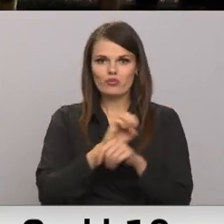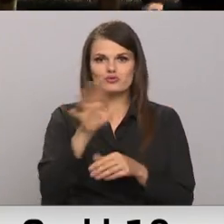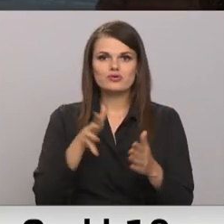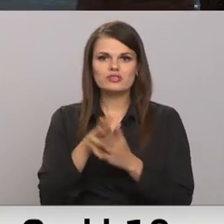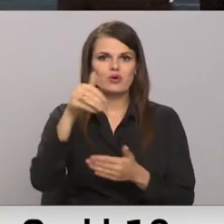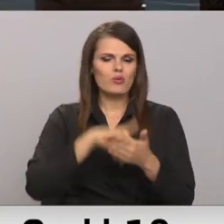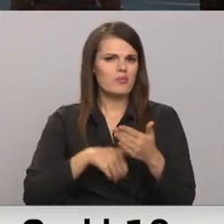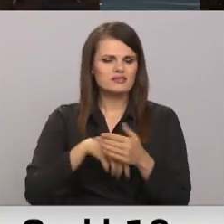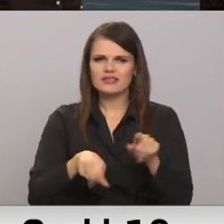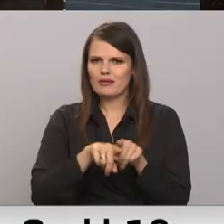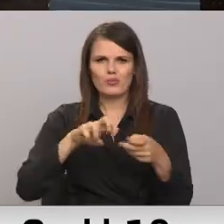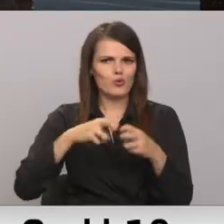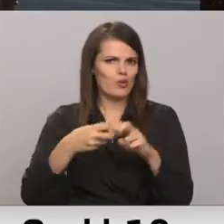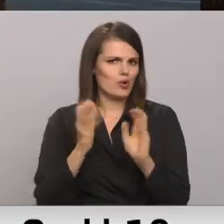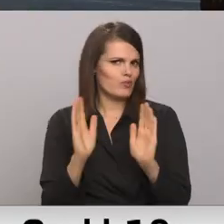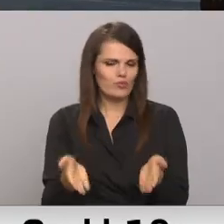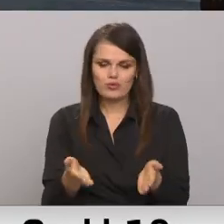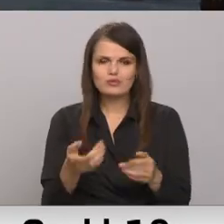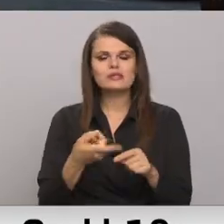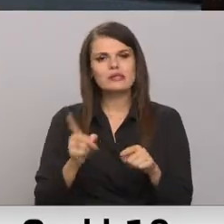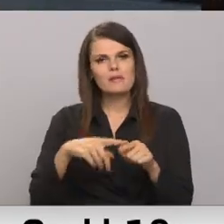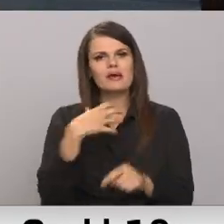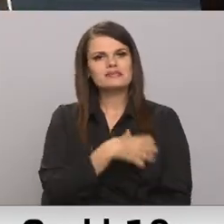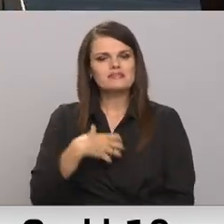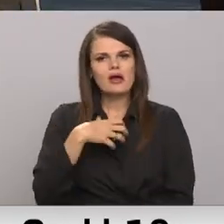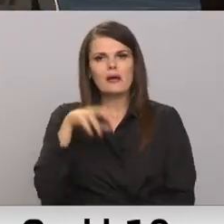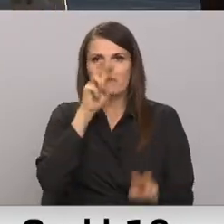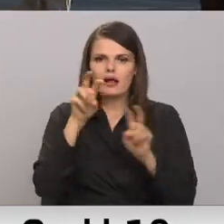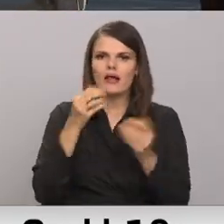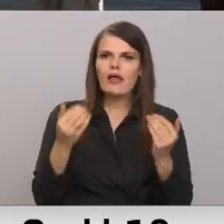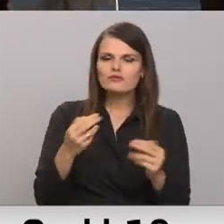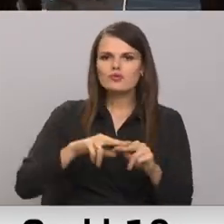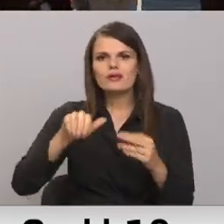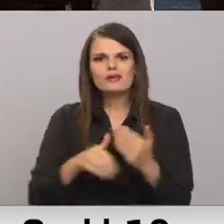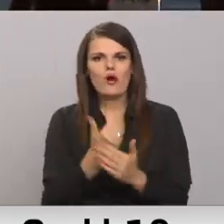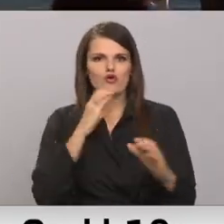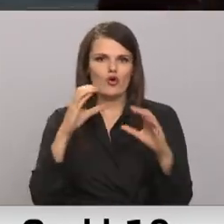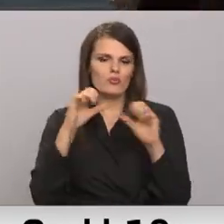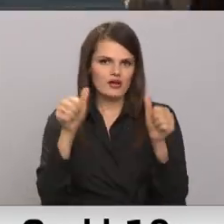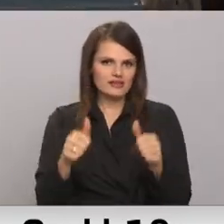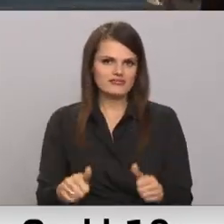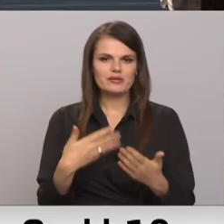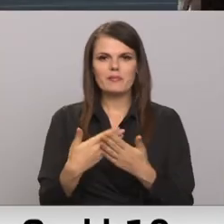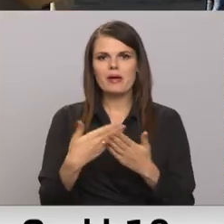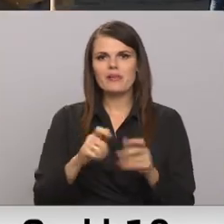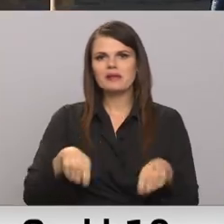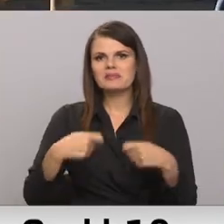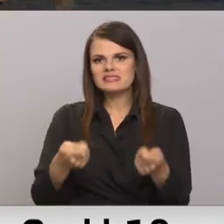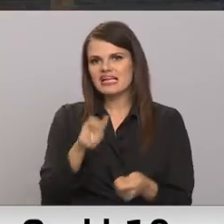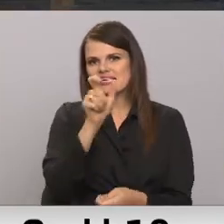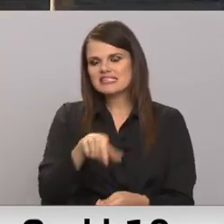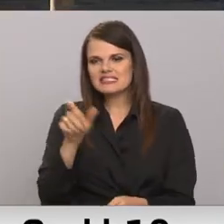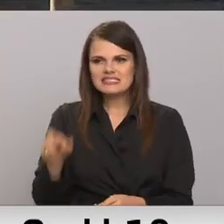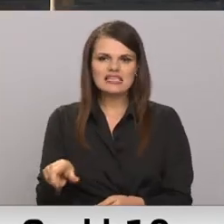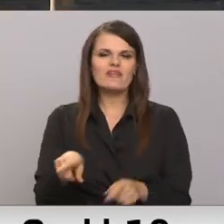problēmu neatrisinātu. Tāpēc ir jāizmanto esošie un jāmeklēja jauni saziņas kanāli, piemēram, sniegt iedzīvotājiem